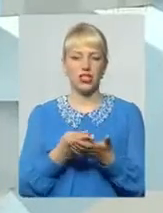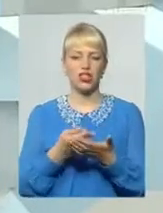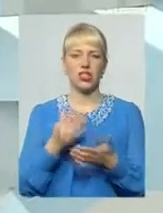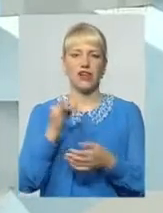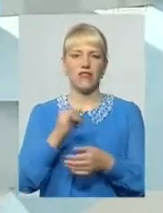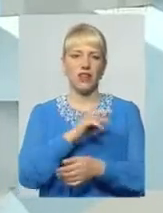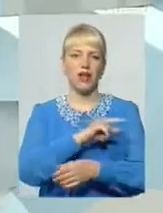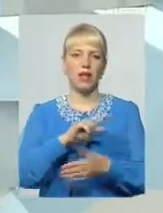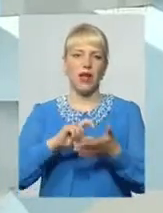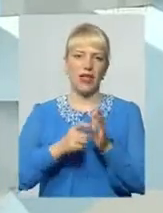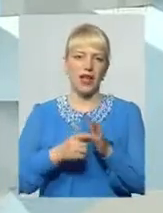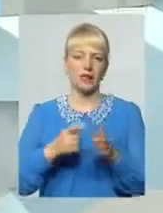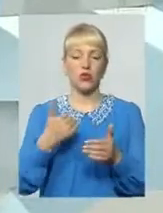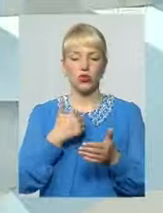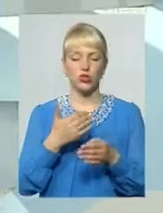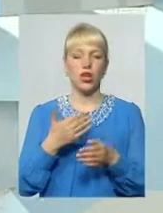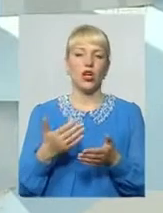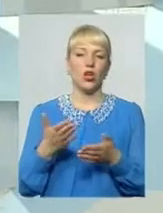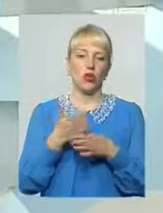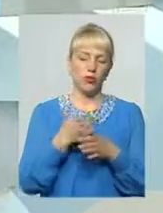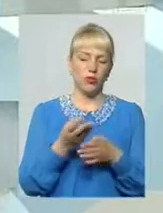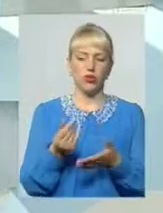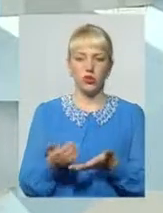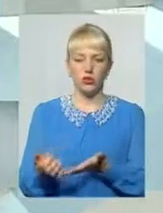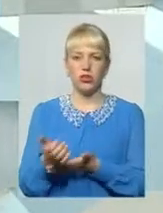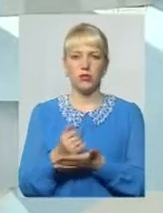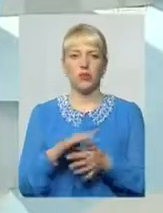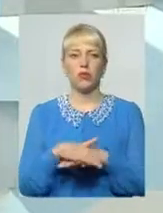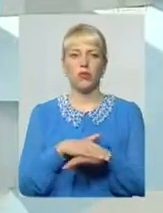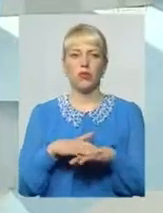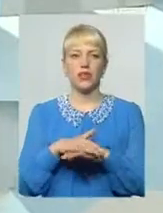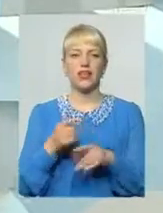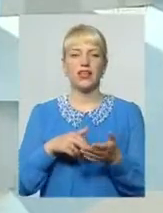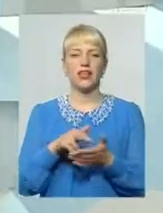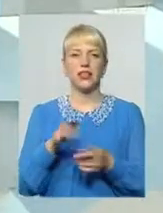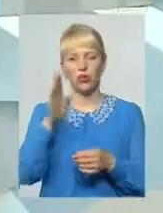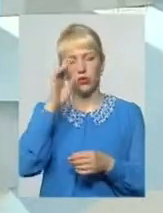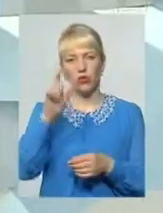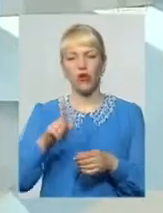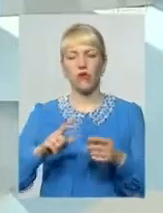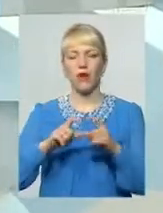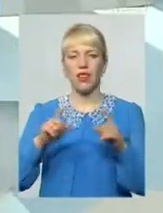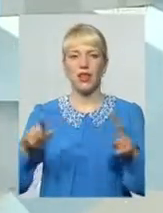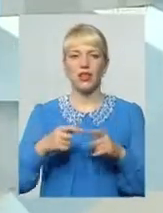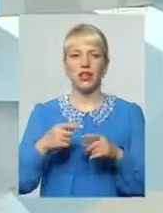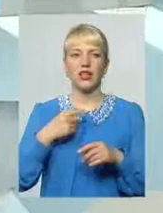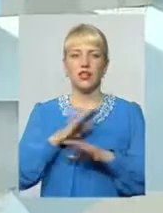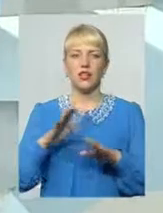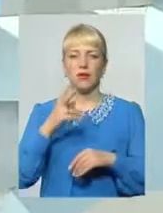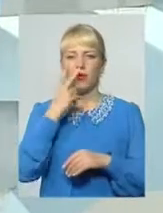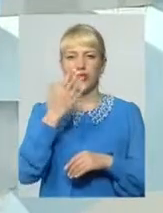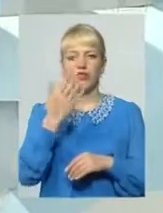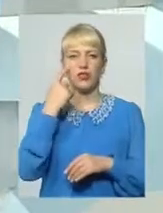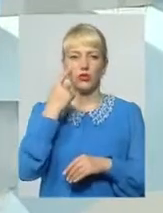Хочете допомогти? Зберіть, будь ласка, гроші Там на базарі дівчата збирали Діть до нього в палату Ми тобі принесемо ні, кажу, він побачить